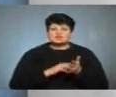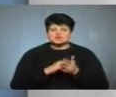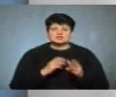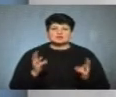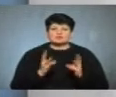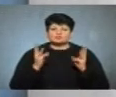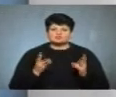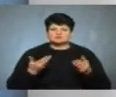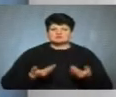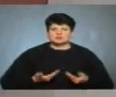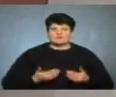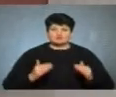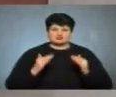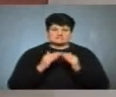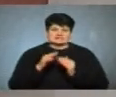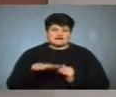у житловому секторі.